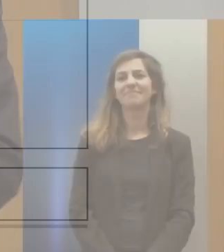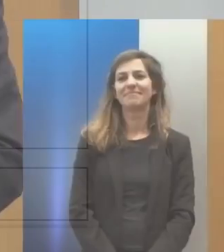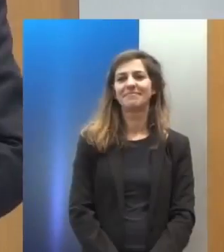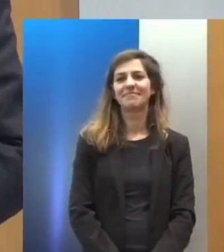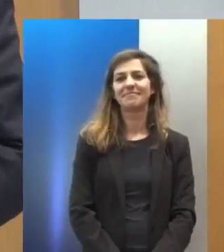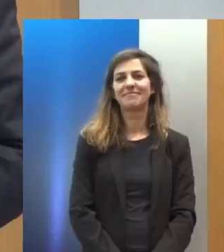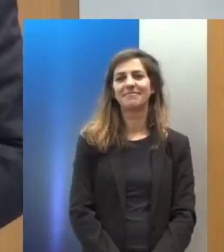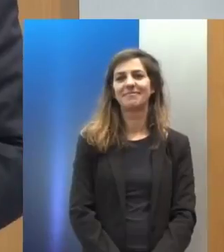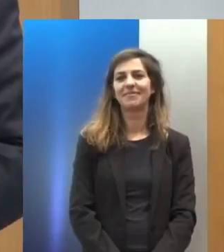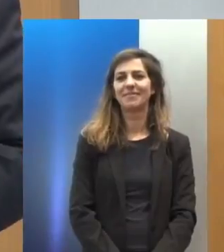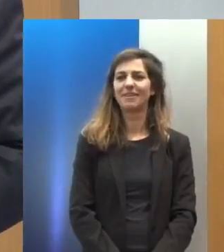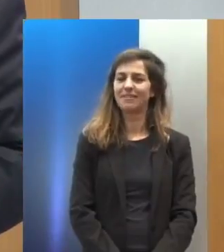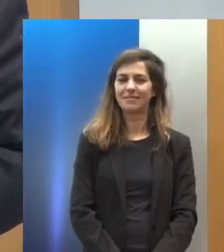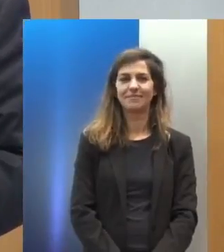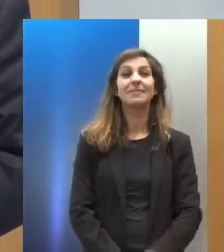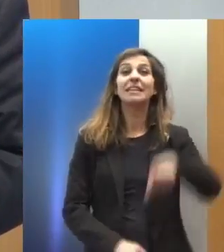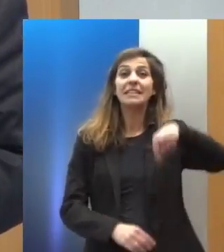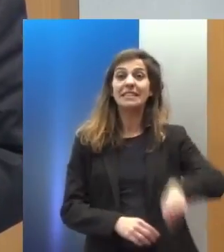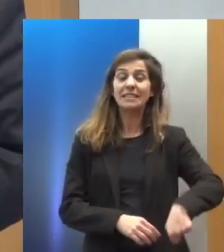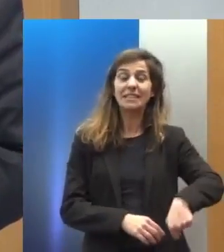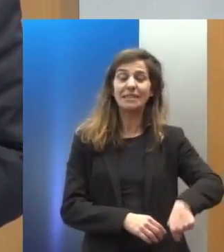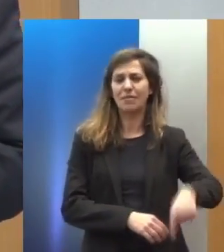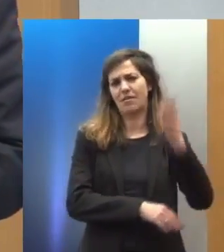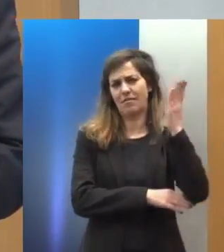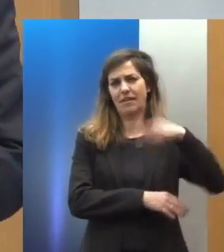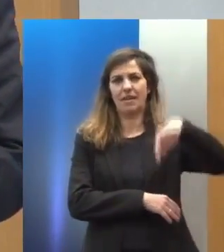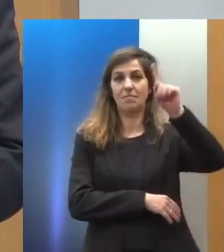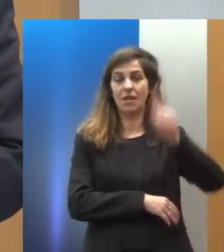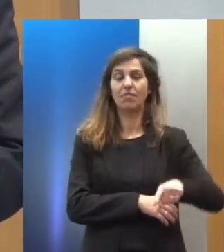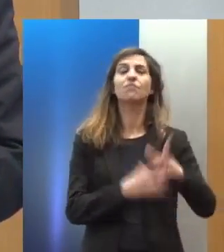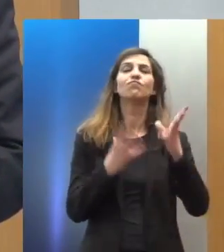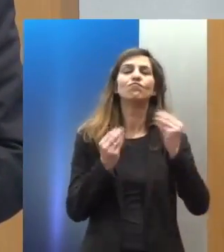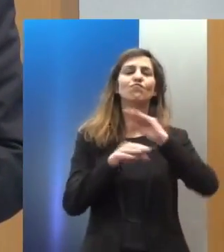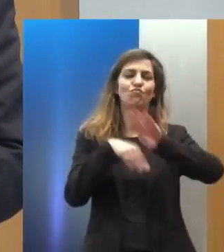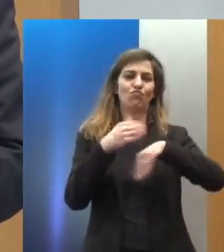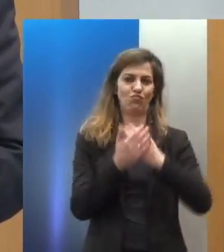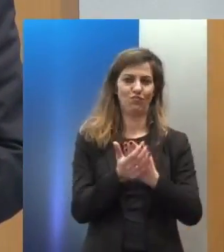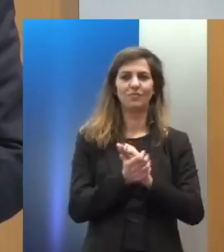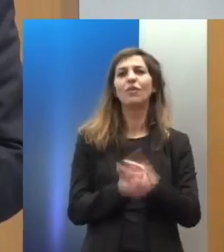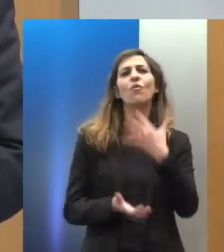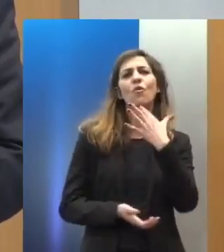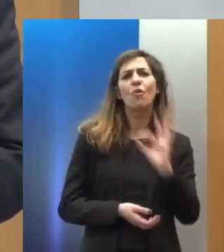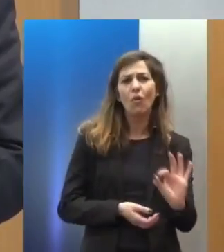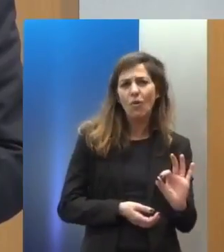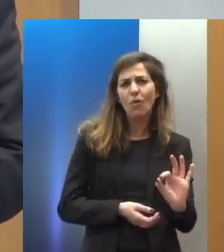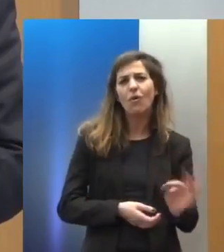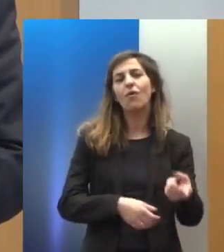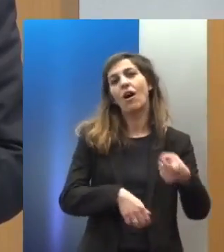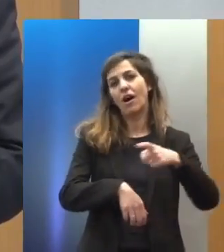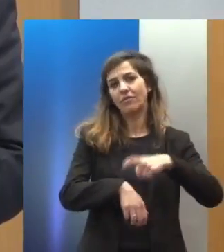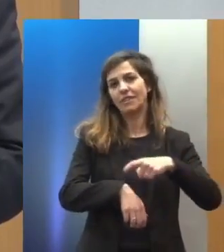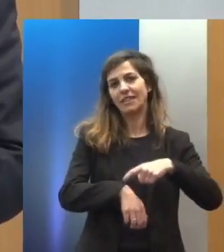Η αποψενή ημερίδα παρουσιάζει ιδιαίτερο και εξαιρετικό ενδιαφέρον, κυρίως λόγω της σημερινής